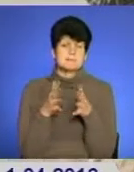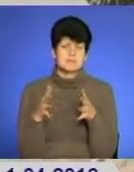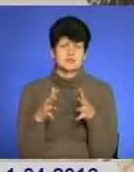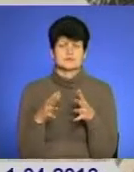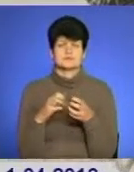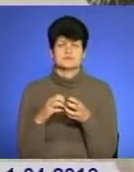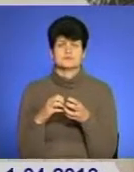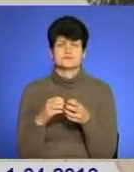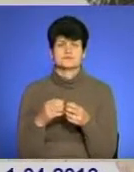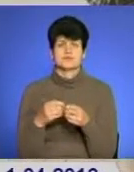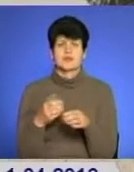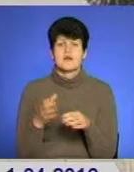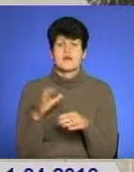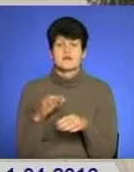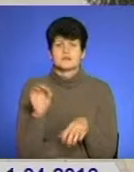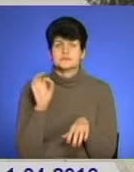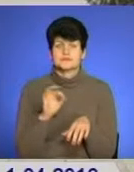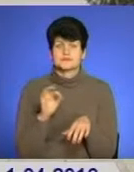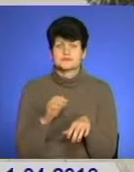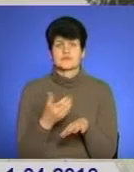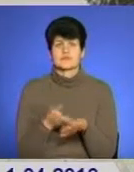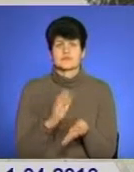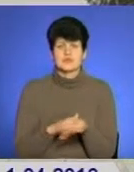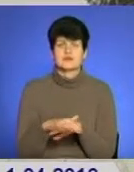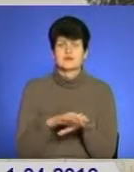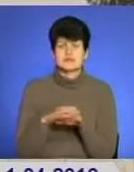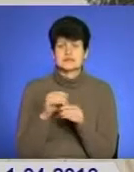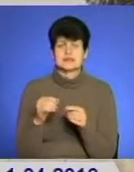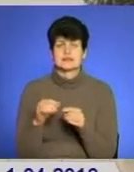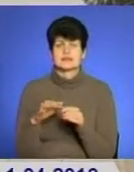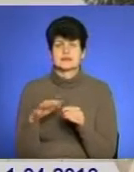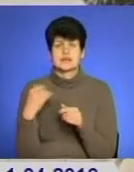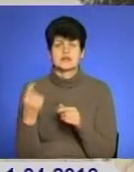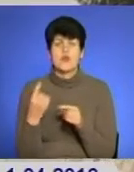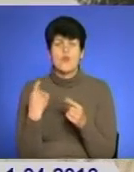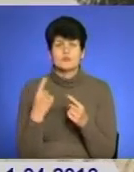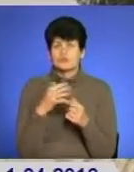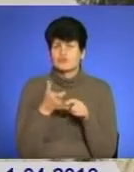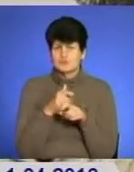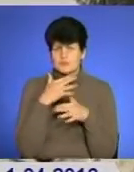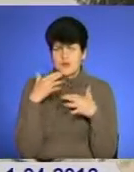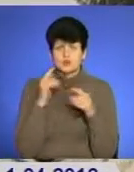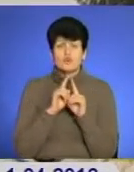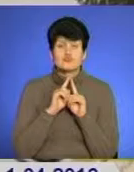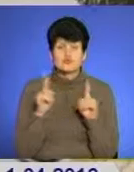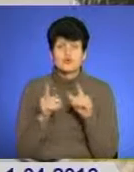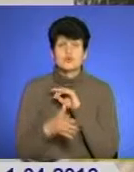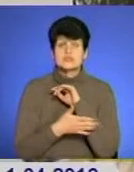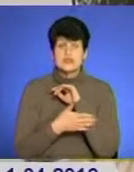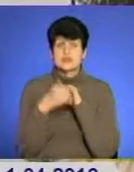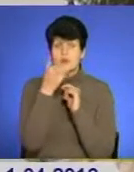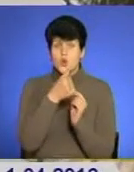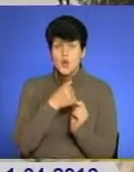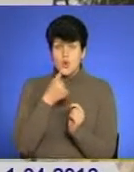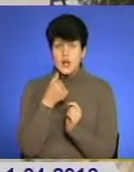верств населення області. Повірте, що їх в нашій області є дуже багато, дуже і дуже і дуже. Особливо з останніми роками